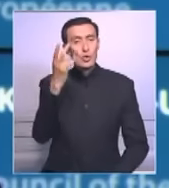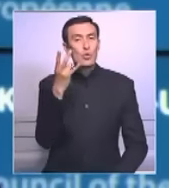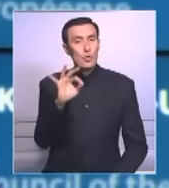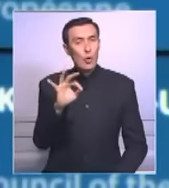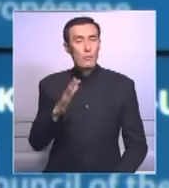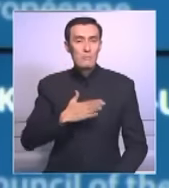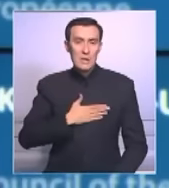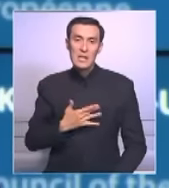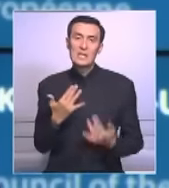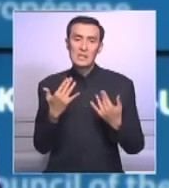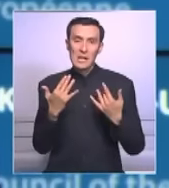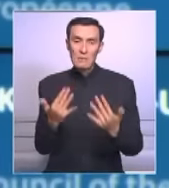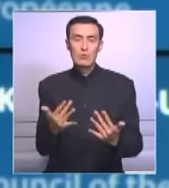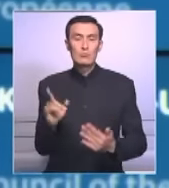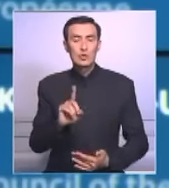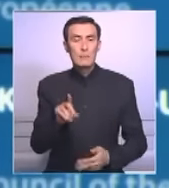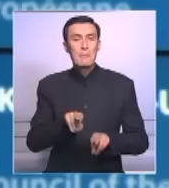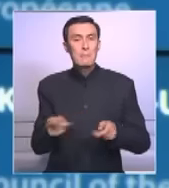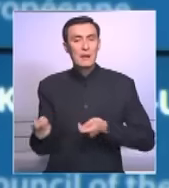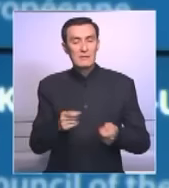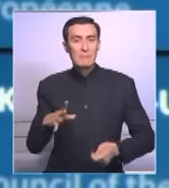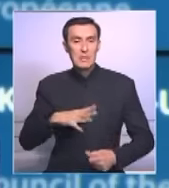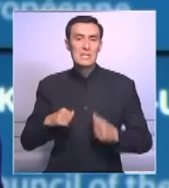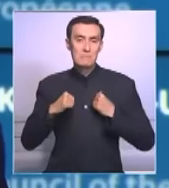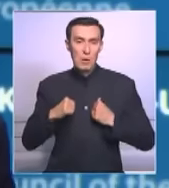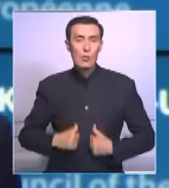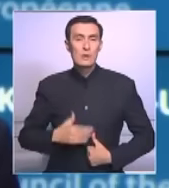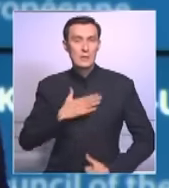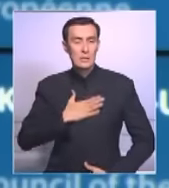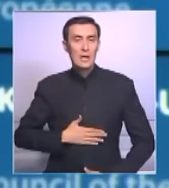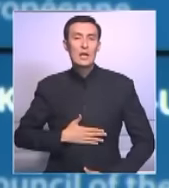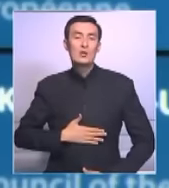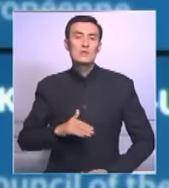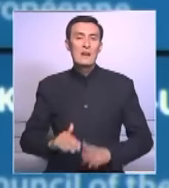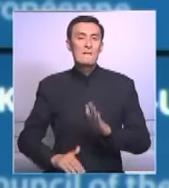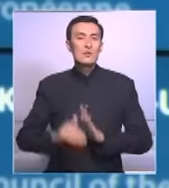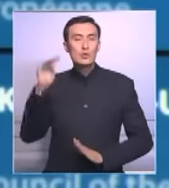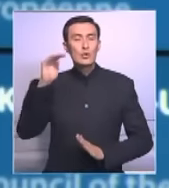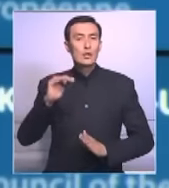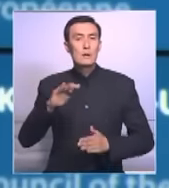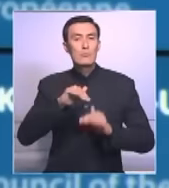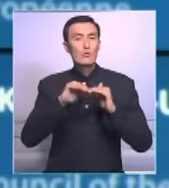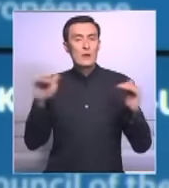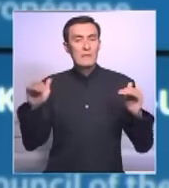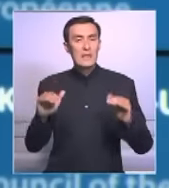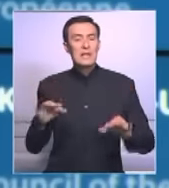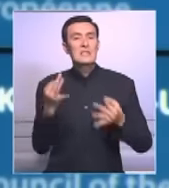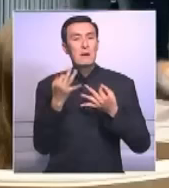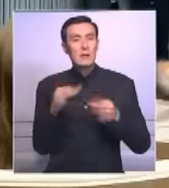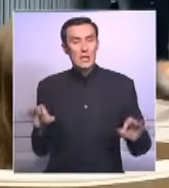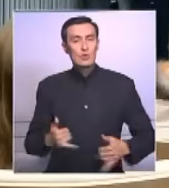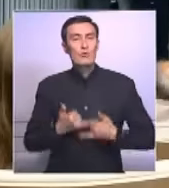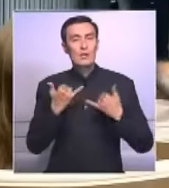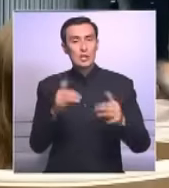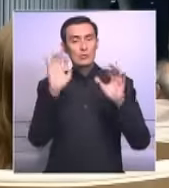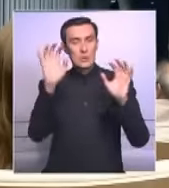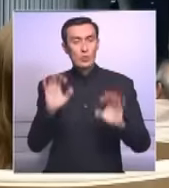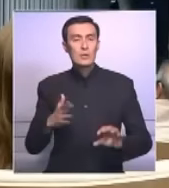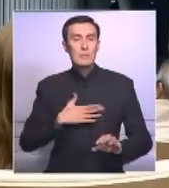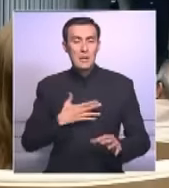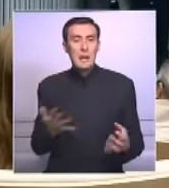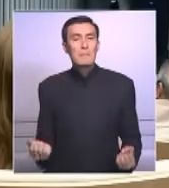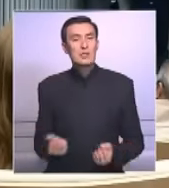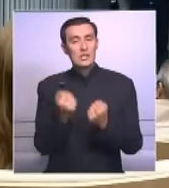также мы настойчиво призываем правительство сохранять спокойствие, высокие стандарты демократии и уважение к закону. Мы